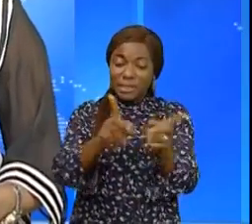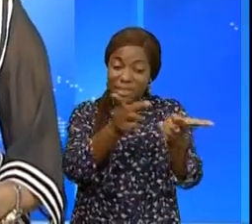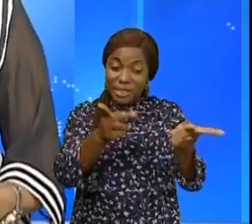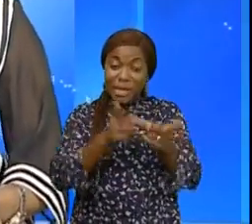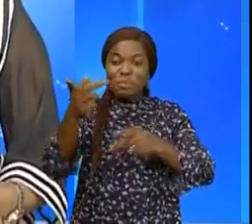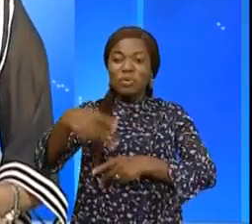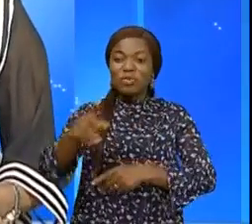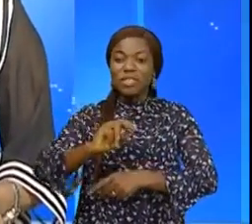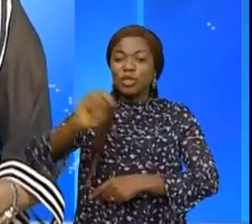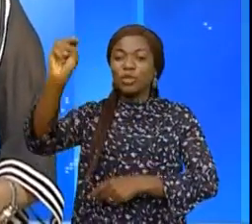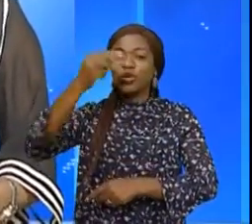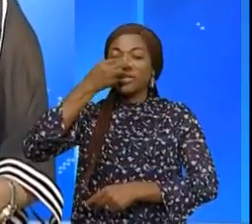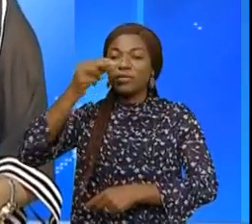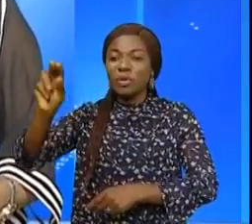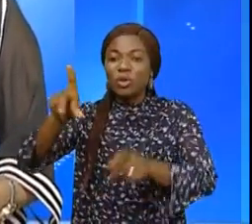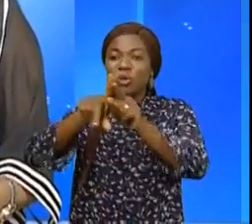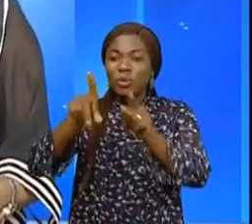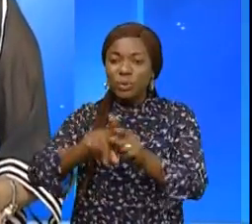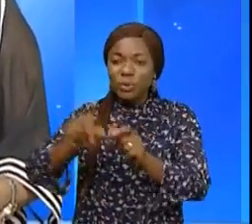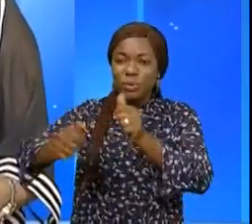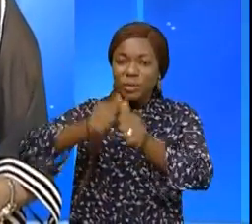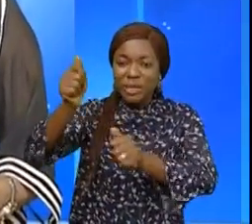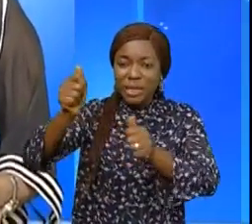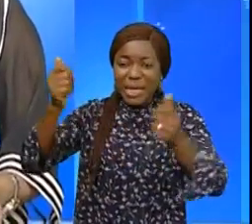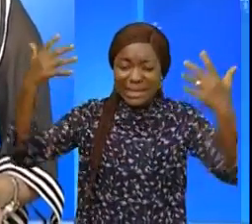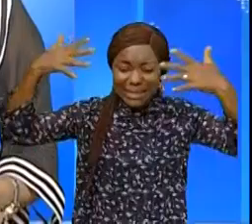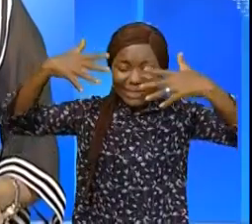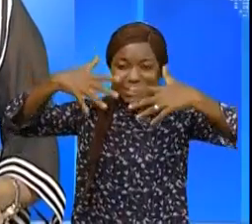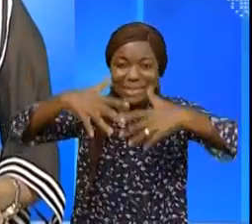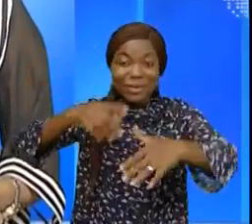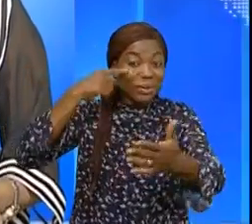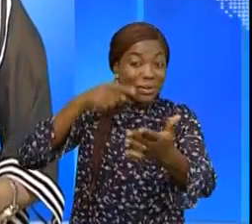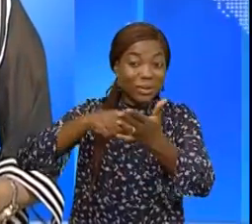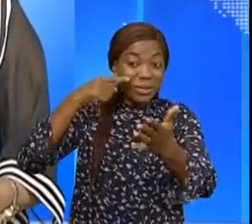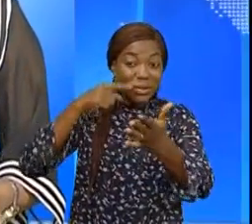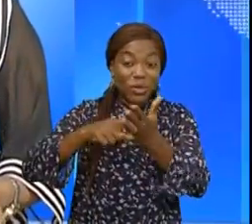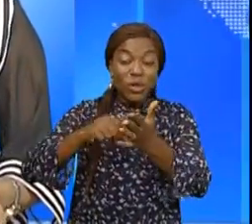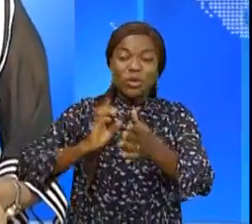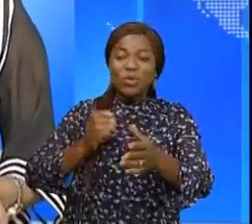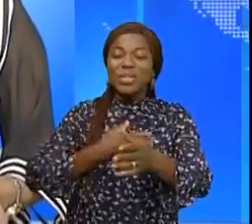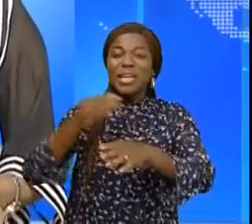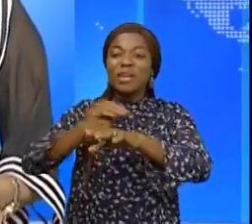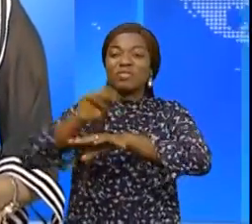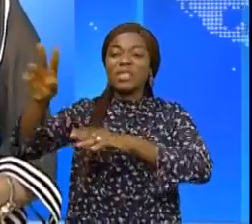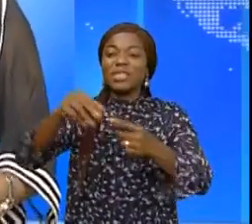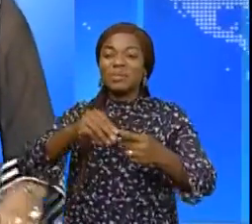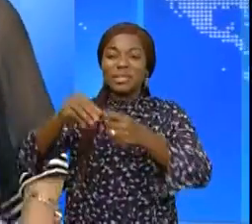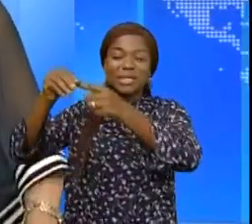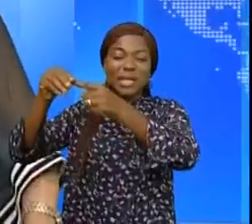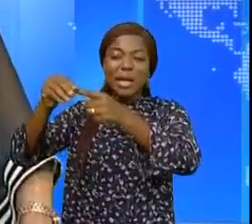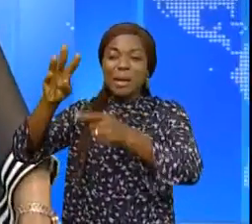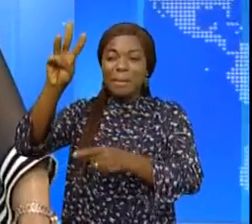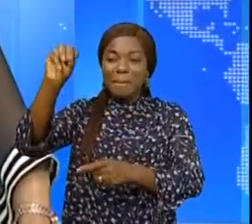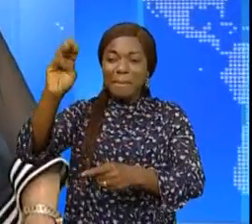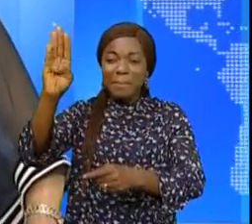la province du Nord qui vous devient de plus dans le plus désert. Je constate de notre envoyé spécial sur place, Oscar Mbal